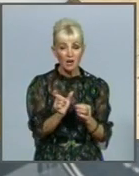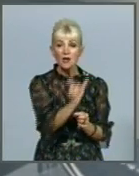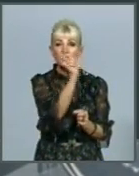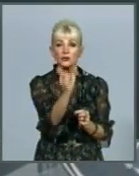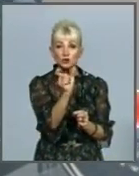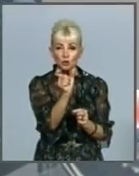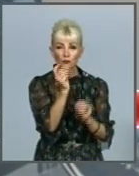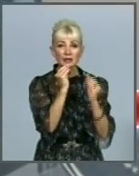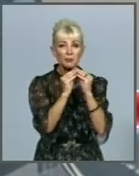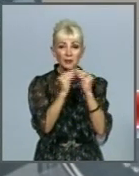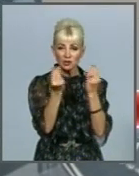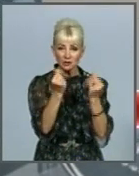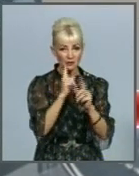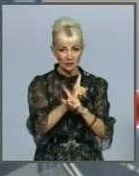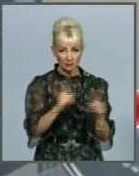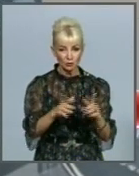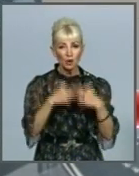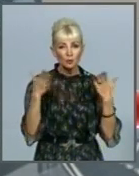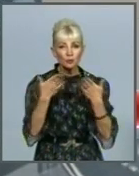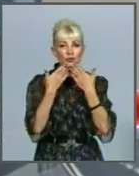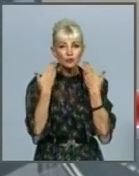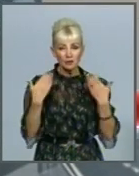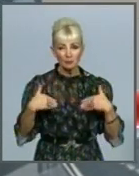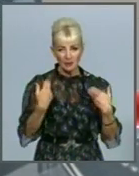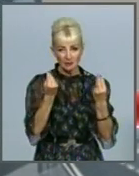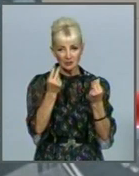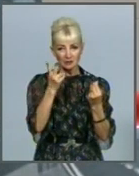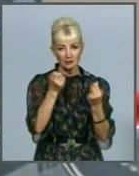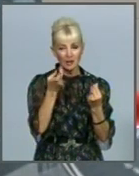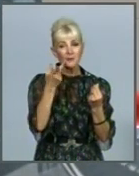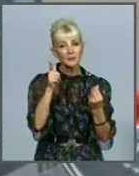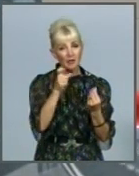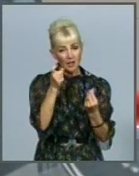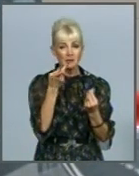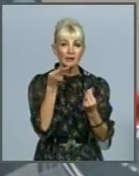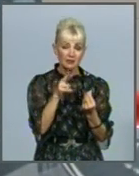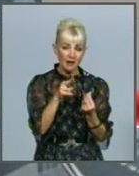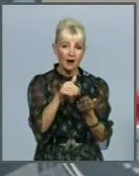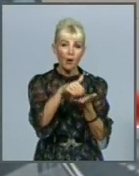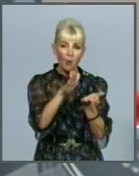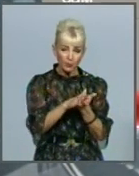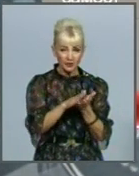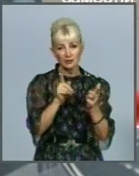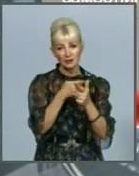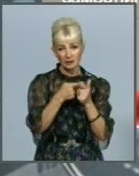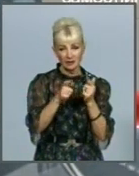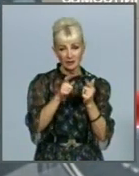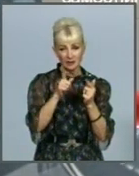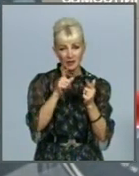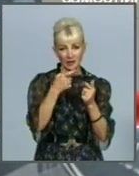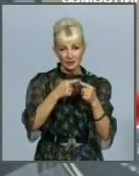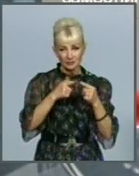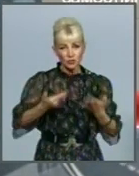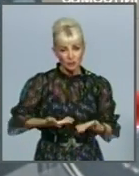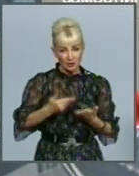не буде. Більше немає єдиних цін на газ для оптових чи побутових клієнтів. Кожен постачальник газу